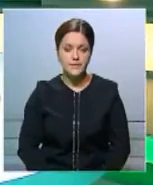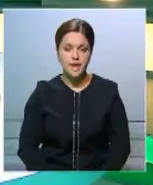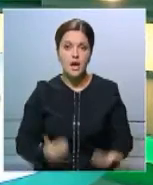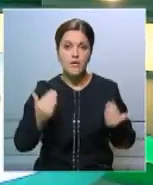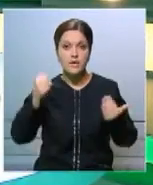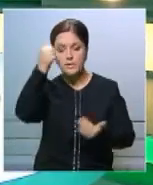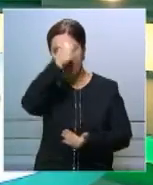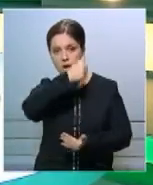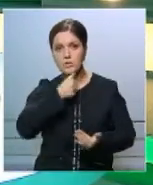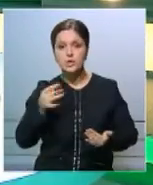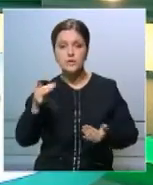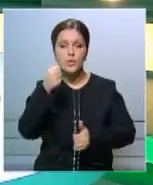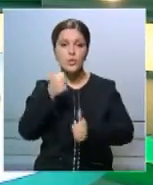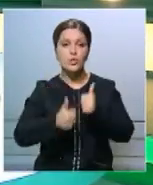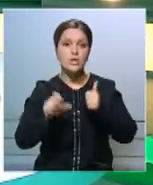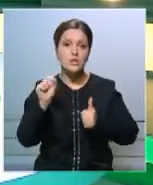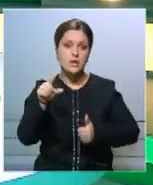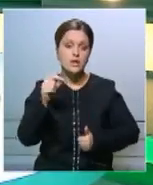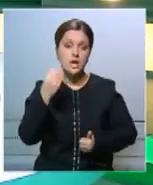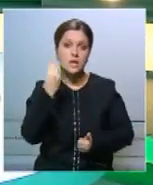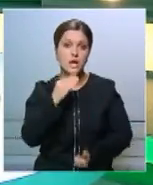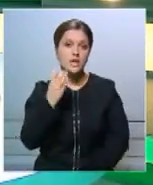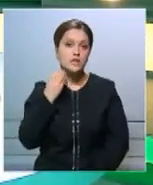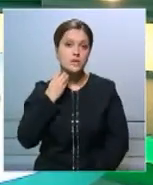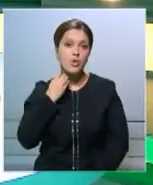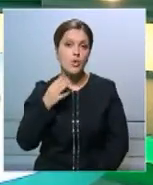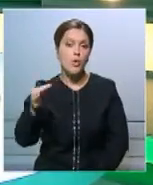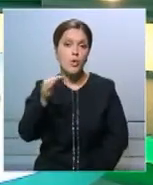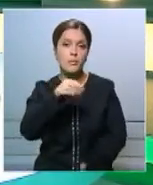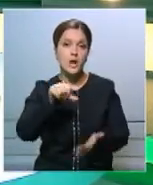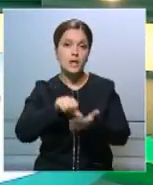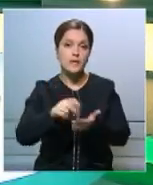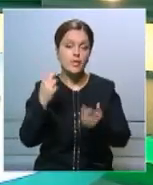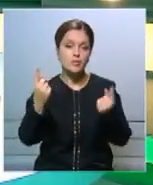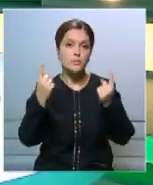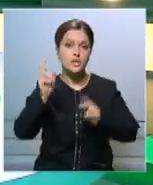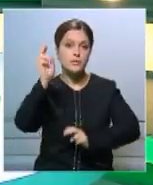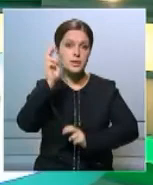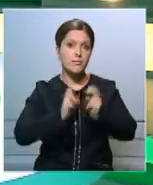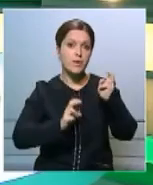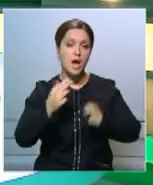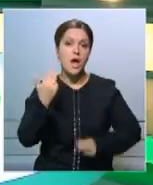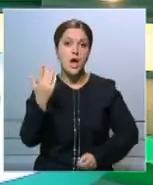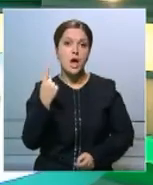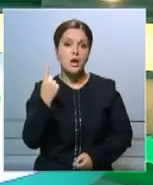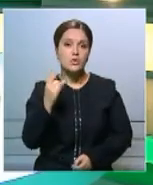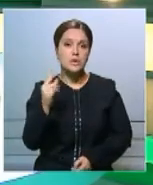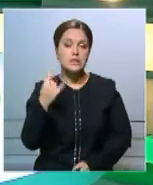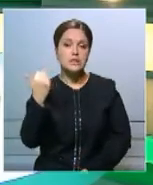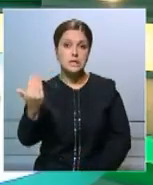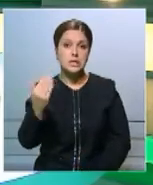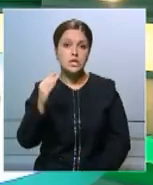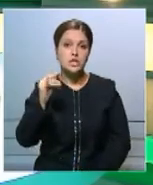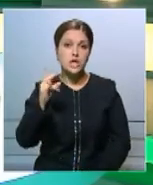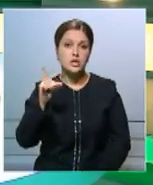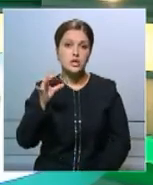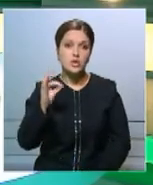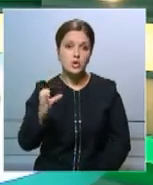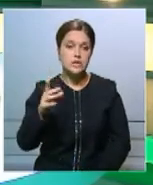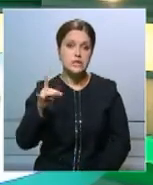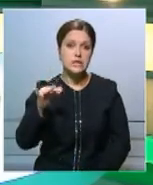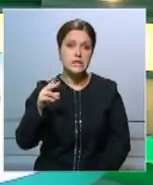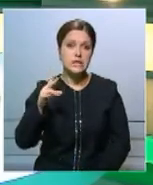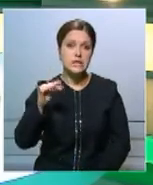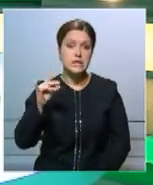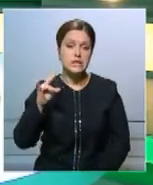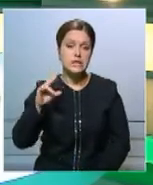А в этом году в республиканском конкурсе «Алтенсапа» Казалардинская область представят два крупнейших предприятия. Одно из них – «Жанросдриллинг». В